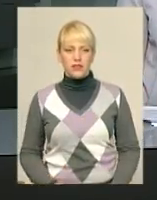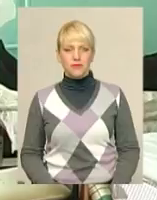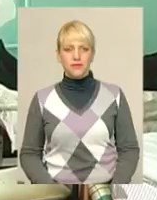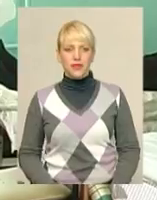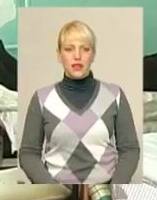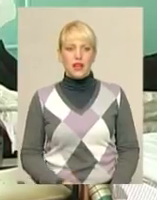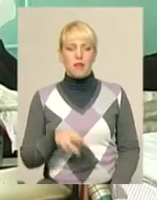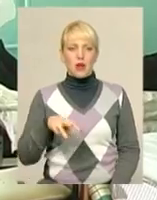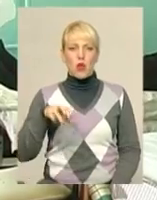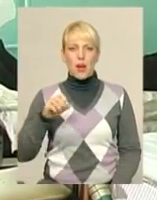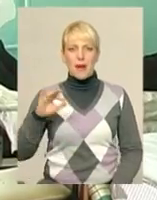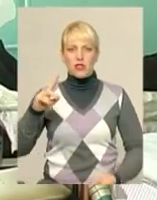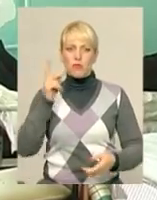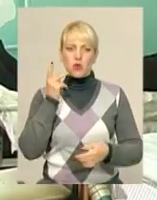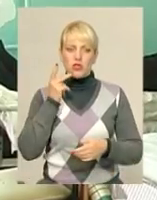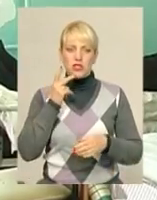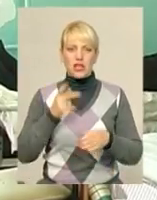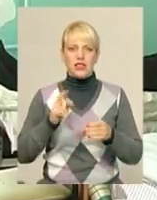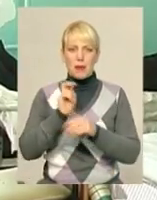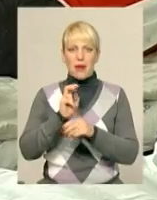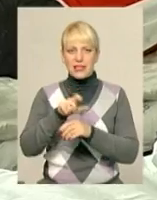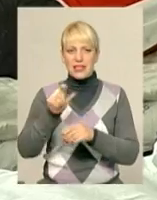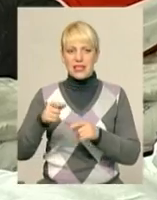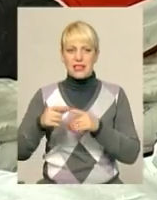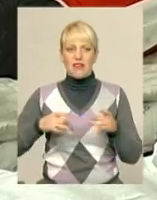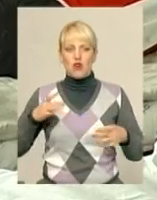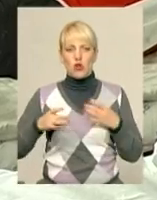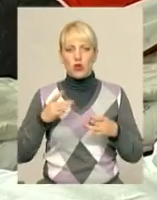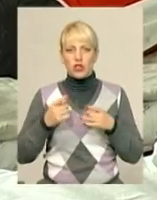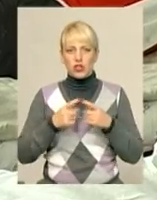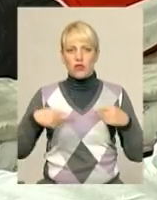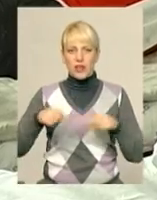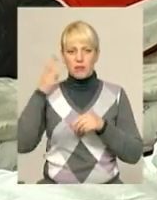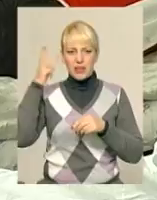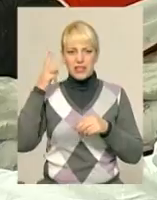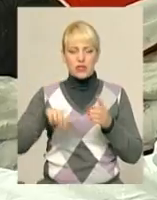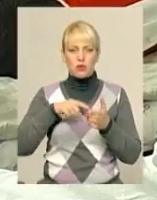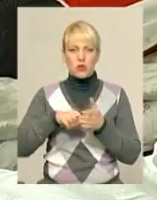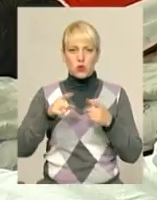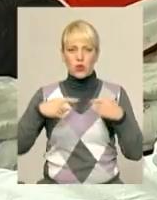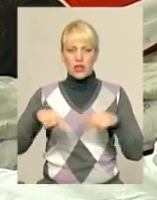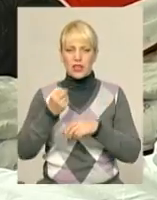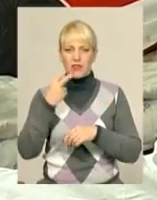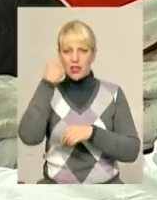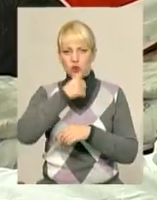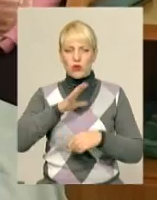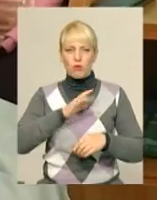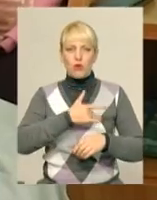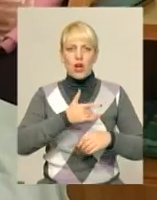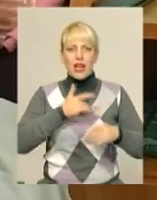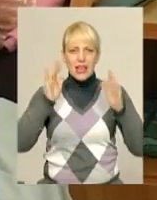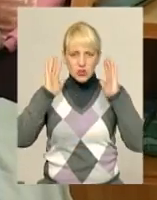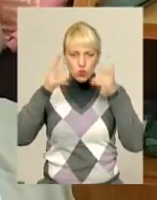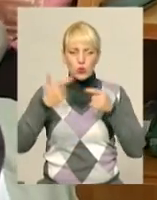Микола Масловський – постійний пацієнт неврологічного відділення Хмельницької міської лікарні. 12 років тому у чоловіка був інсульт, тож